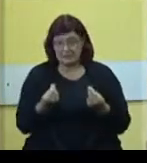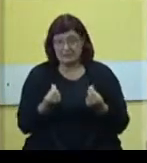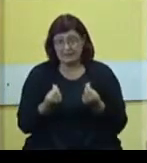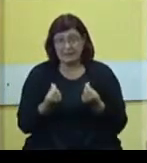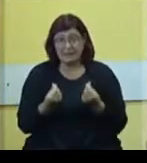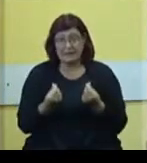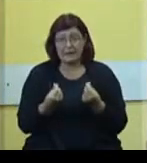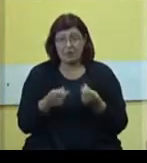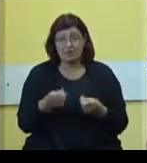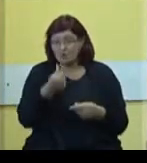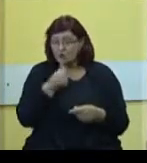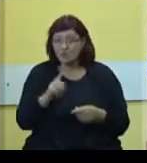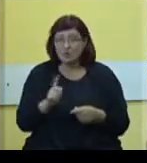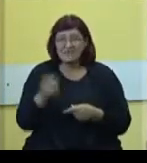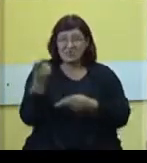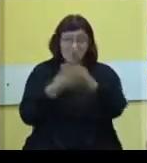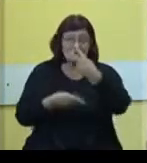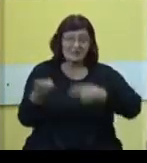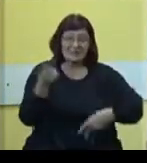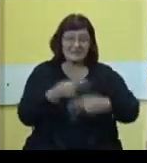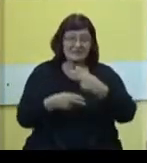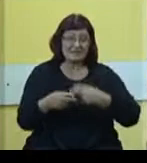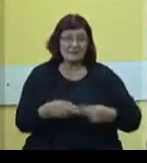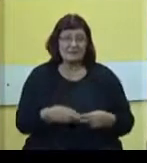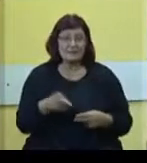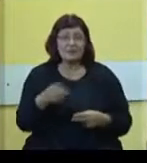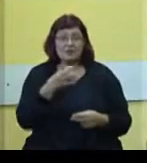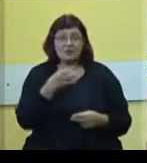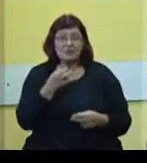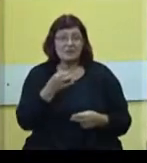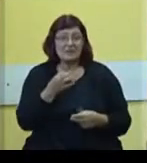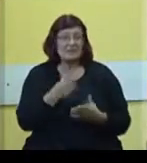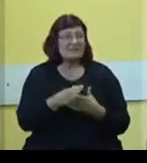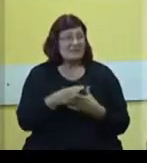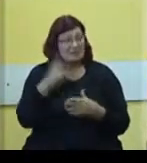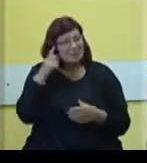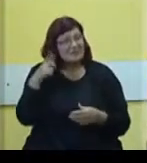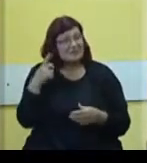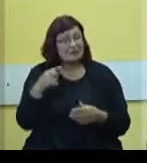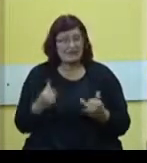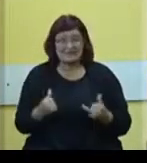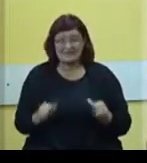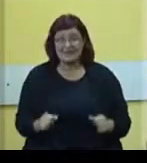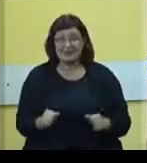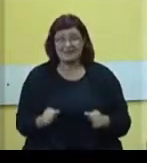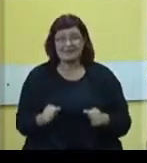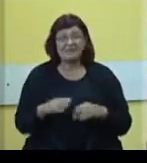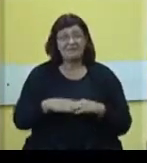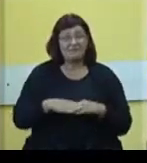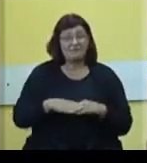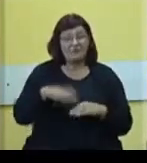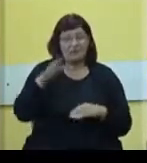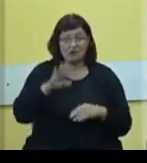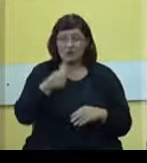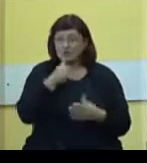što nisu transferno, što je pitanje same kreacije aktualne vlasti, da je drastično veći nego što je